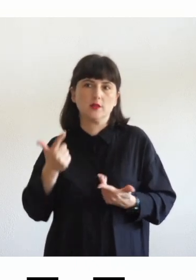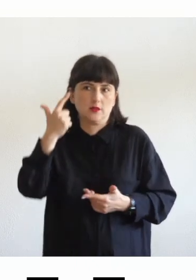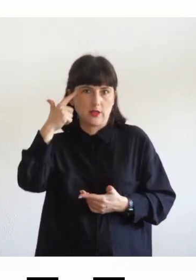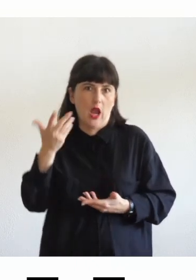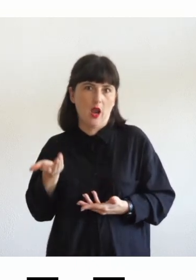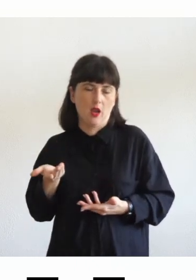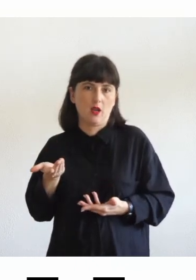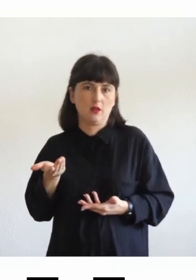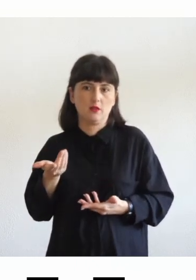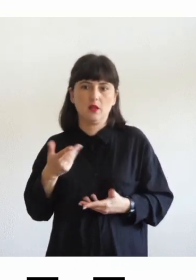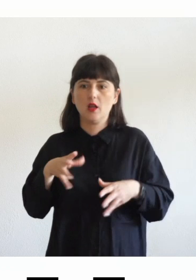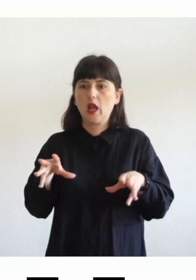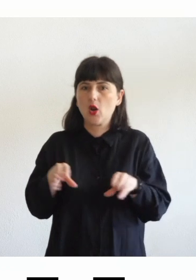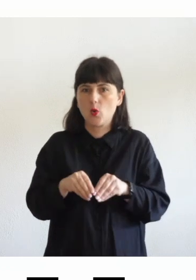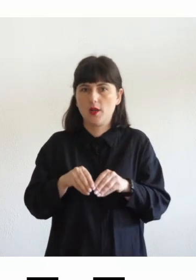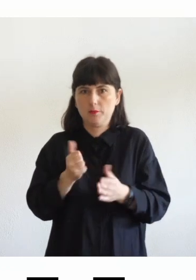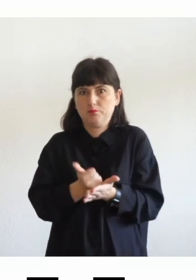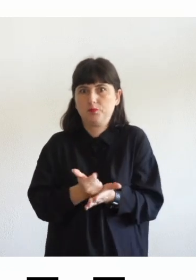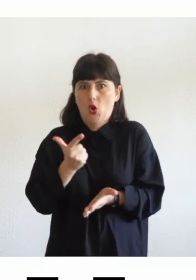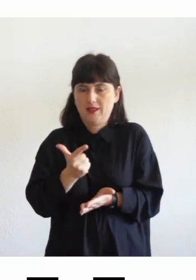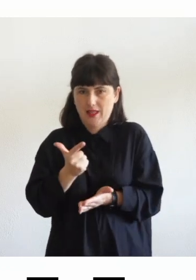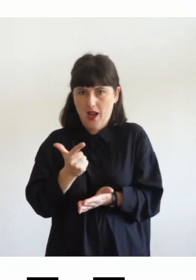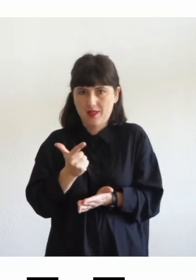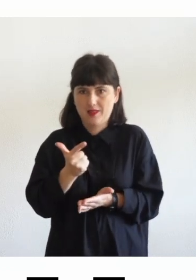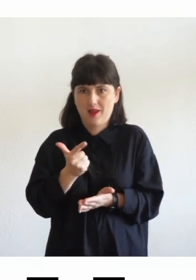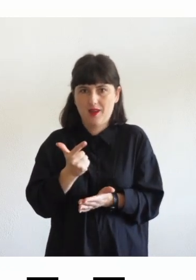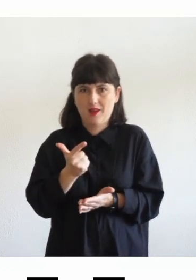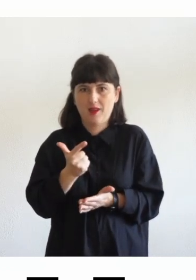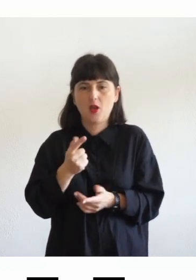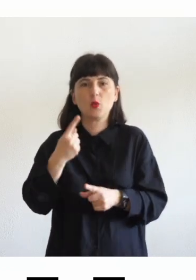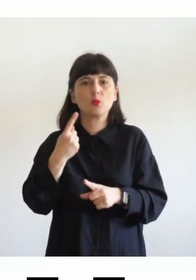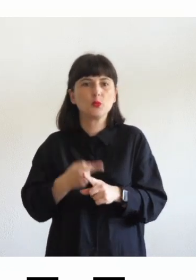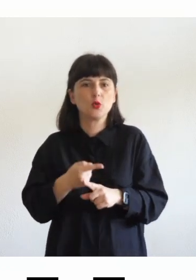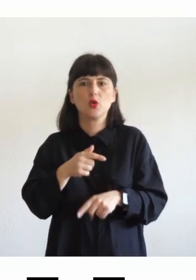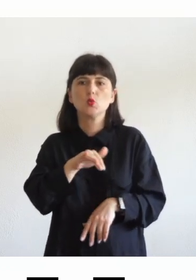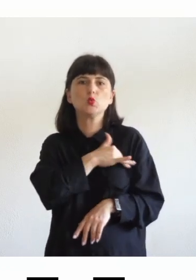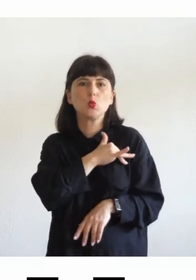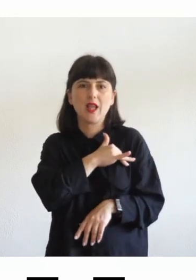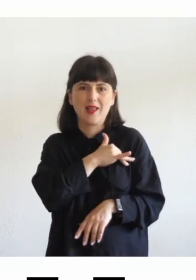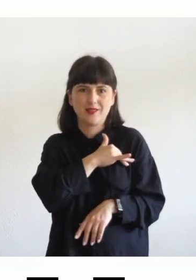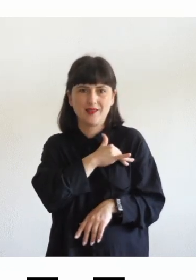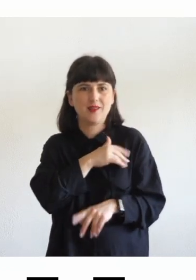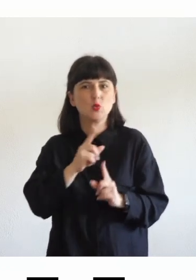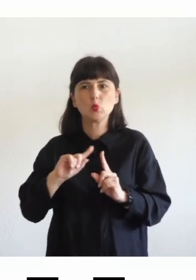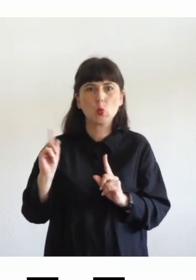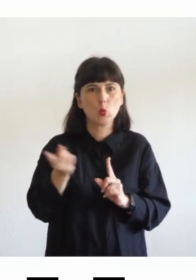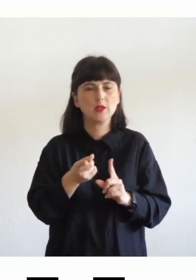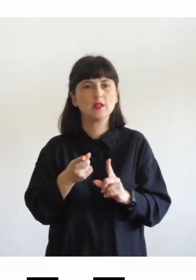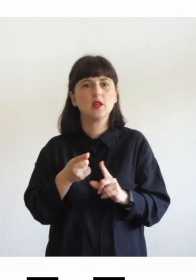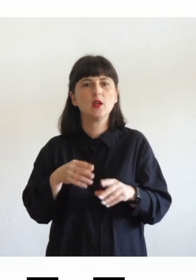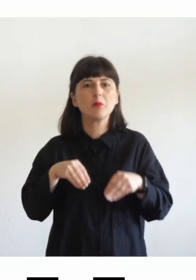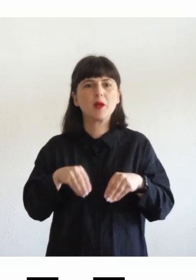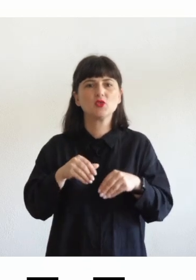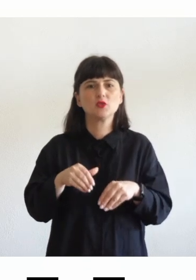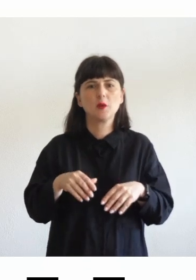'inclusione e di favorire la piena partecipazione a tutto a quello che viene proposto a